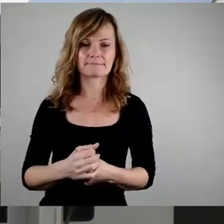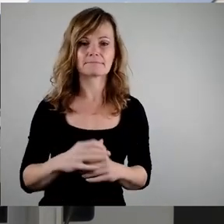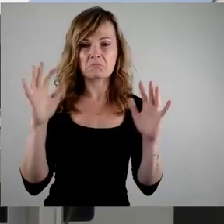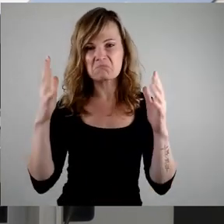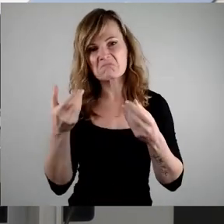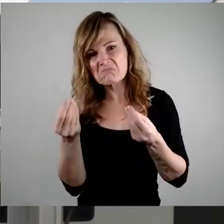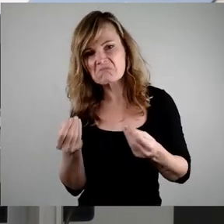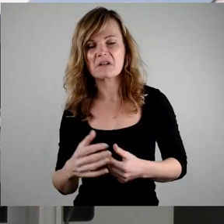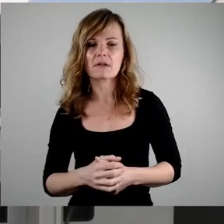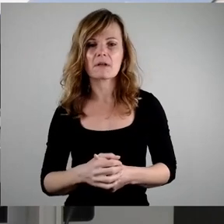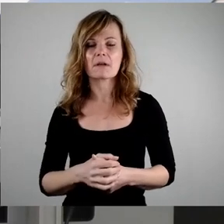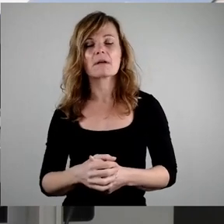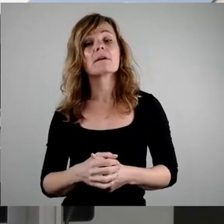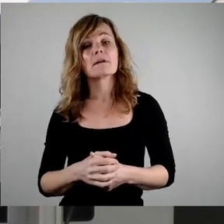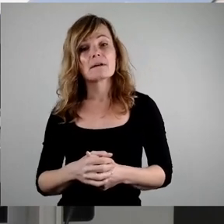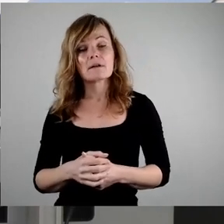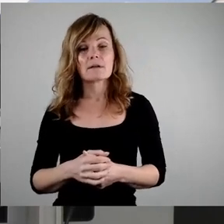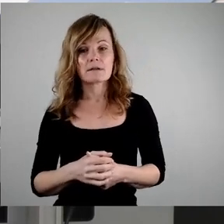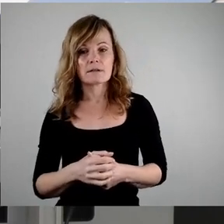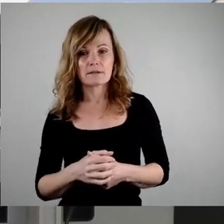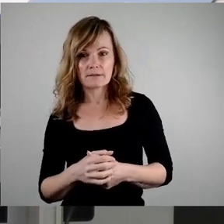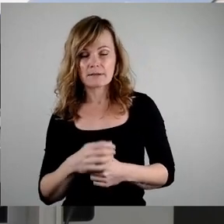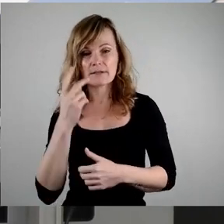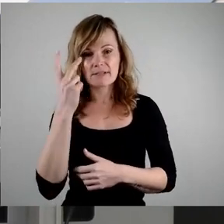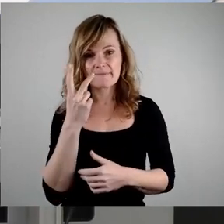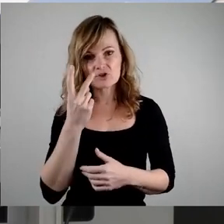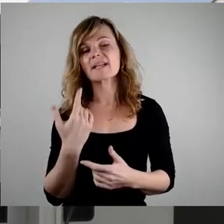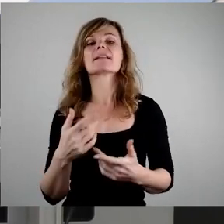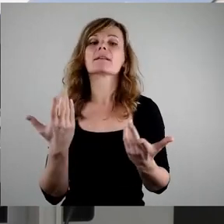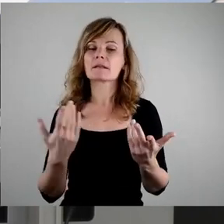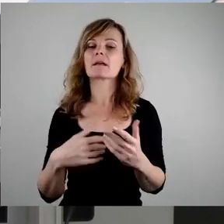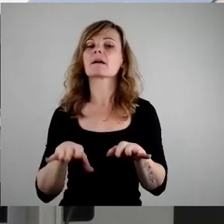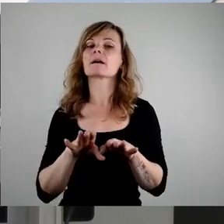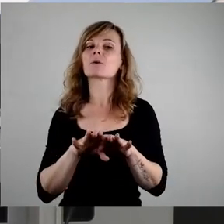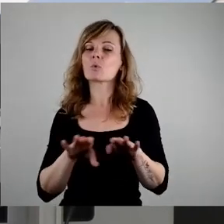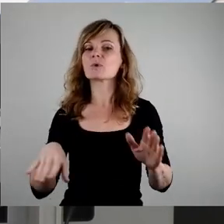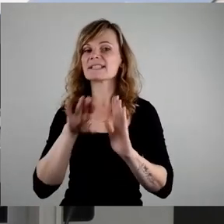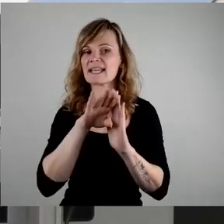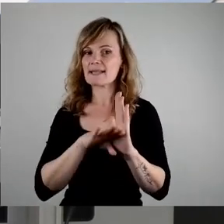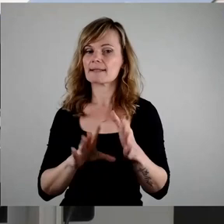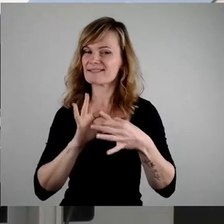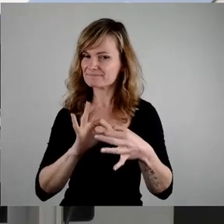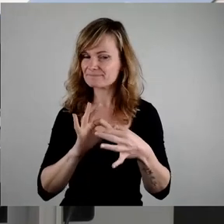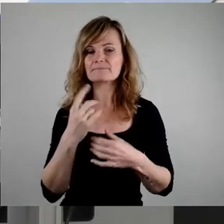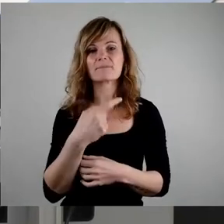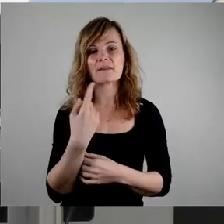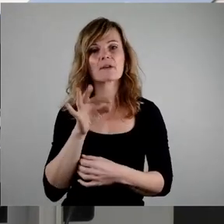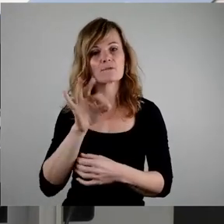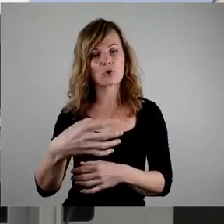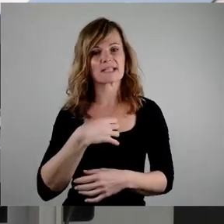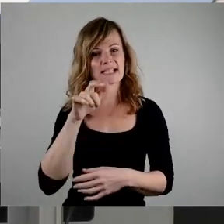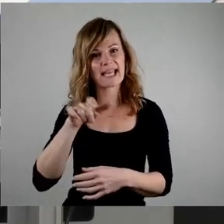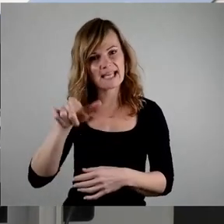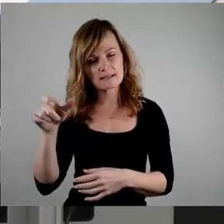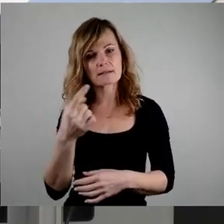So, wohlgemerkt, selbstverständlich auf dem Boden des Grundgesetzes stehen, setzen wir uns für eine Entlastung der Dresdnerinnen und